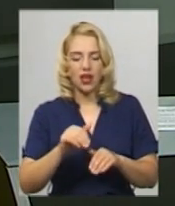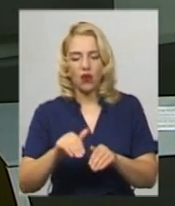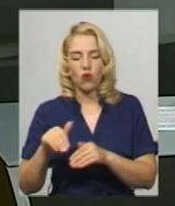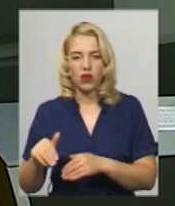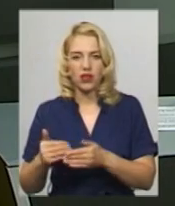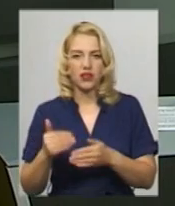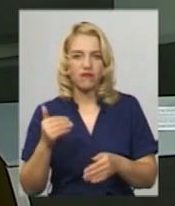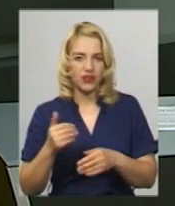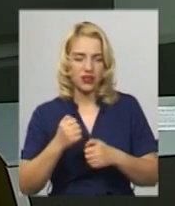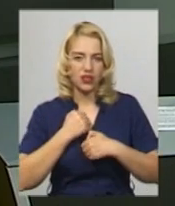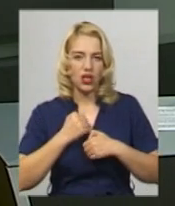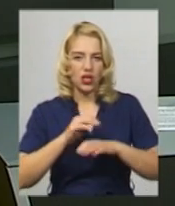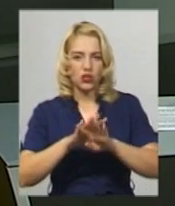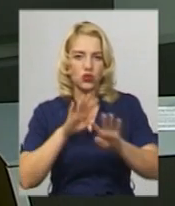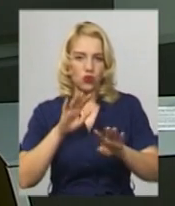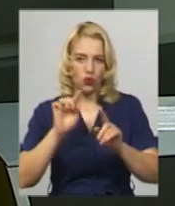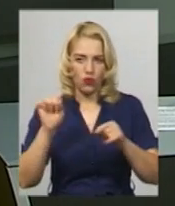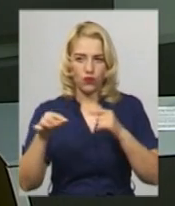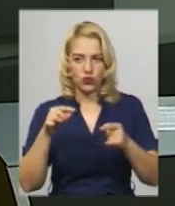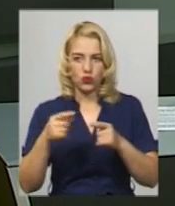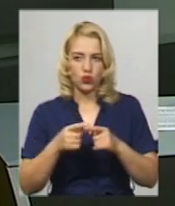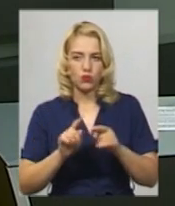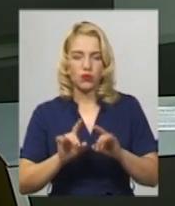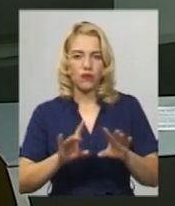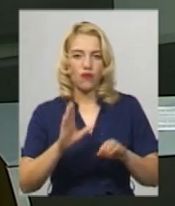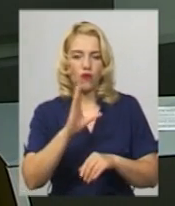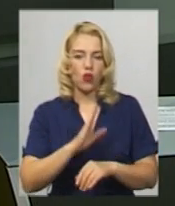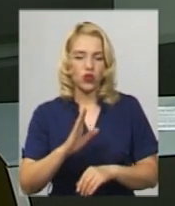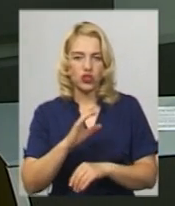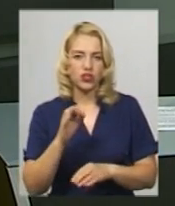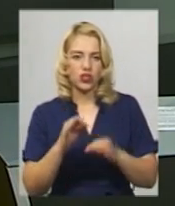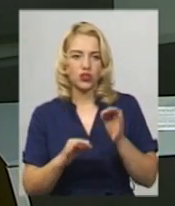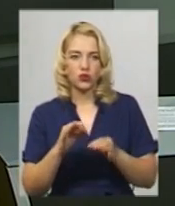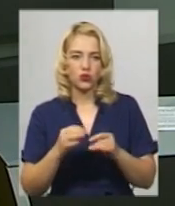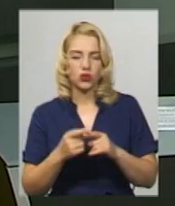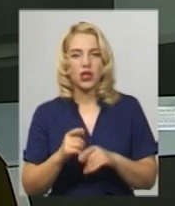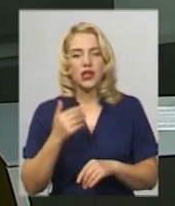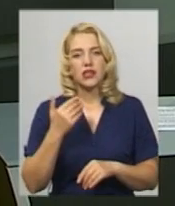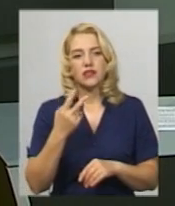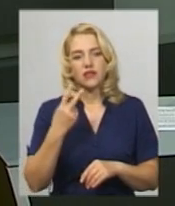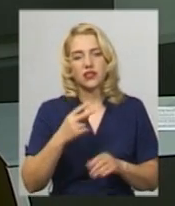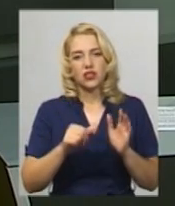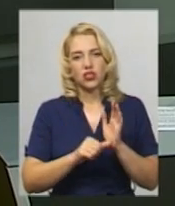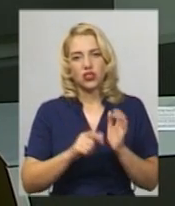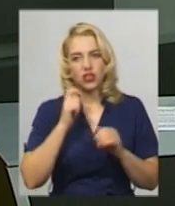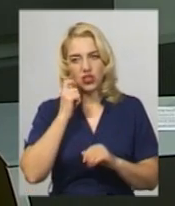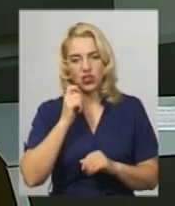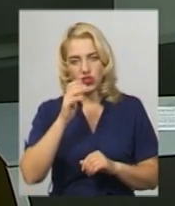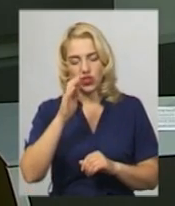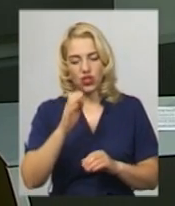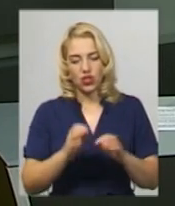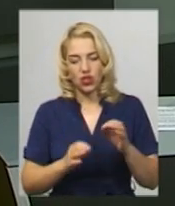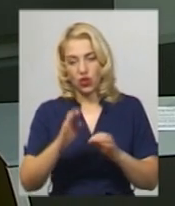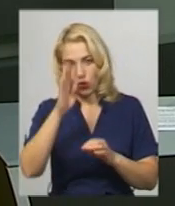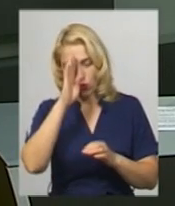Про це розповіла заступник керівника апарату Волочайського районного суду Олена Алієва. За її словами, 26-річний хлопець отримав